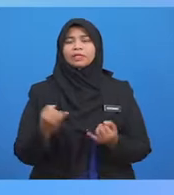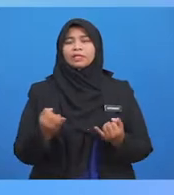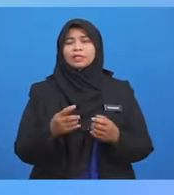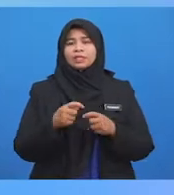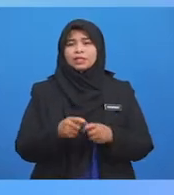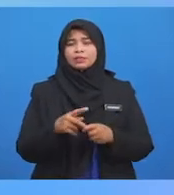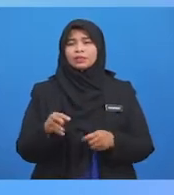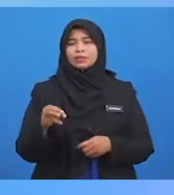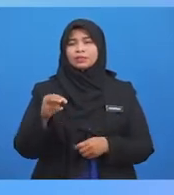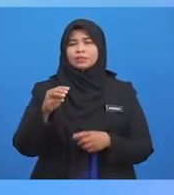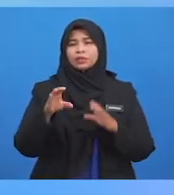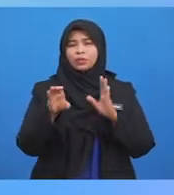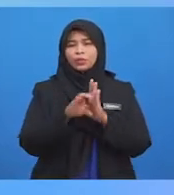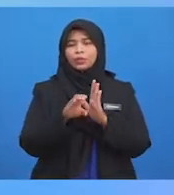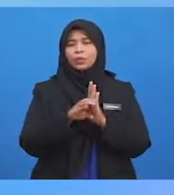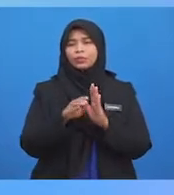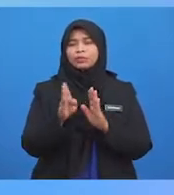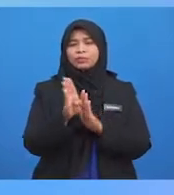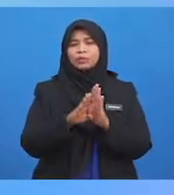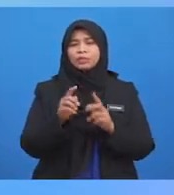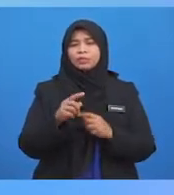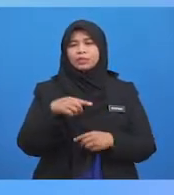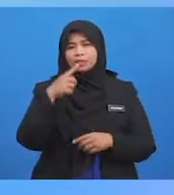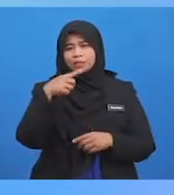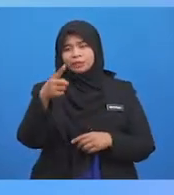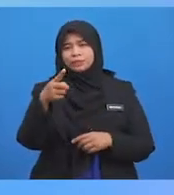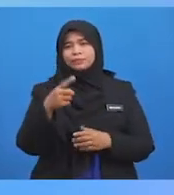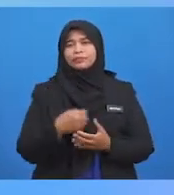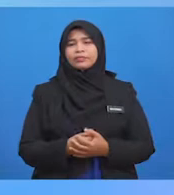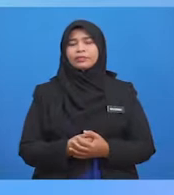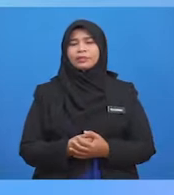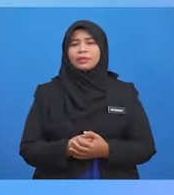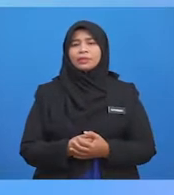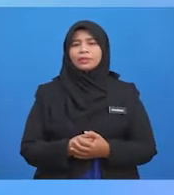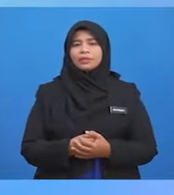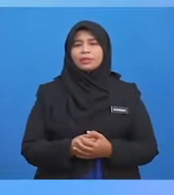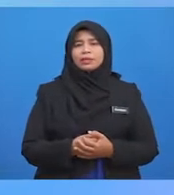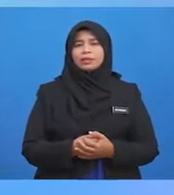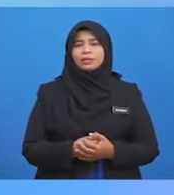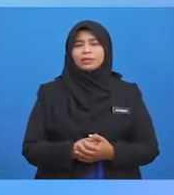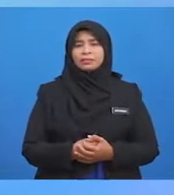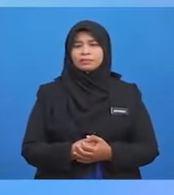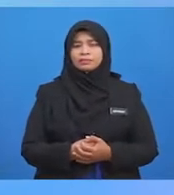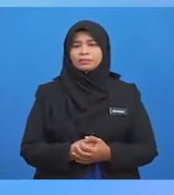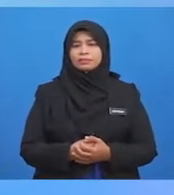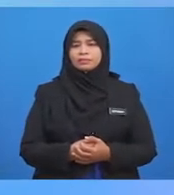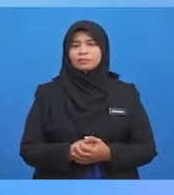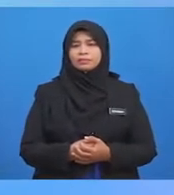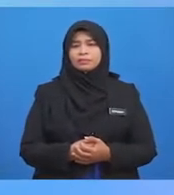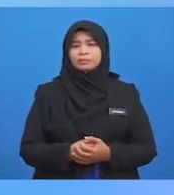Contoh Berikut Adakah Akad Al-Mu'ang Waban Ataupun Akad At-Tabaru'at